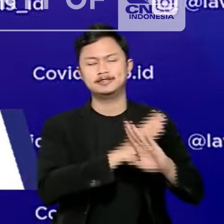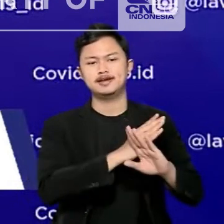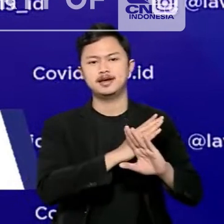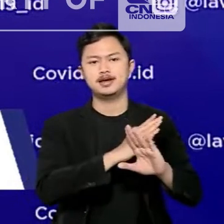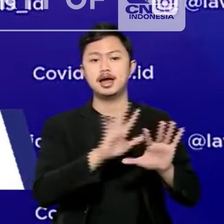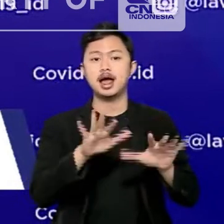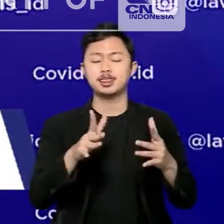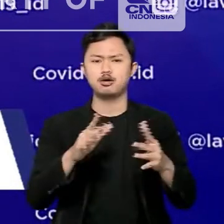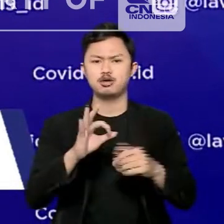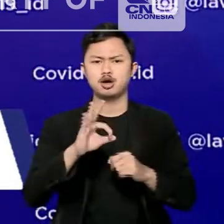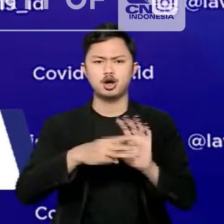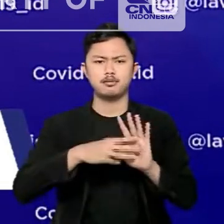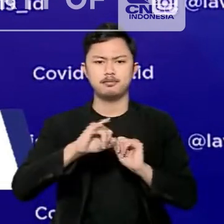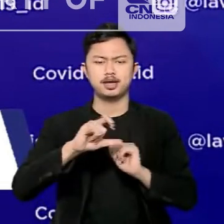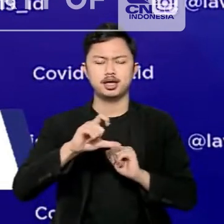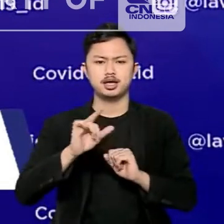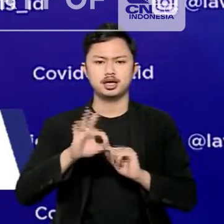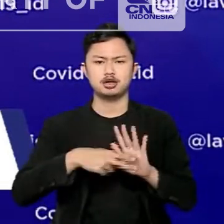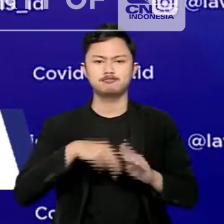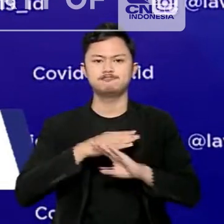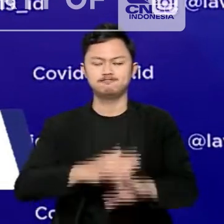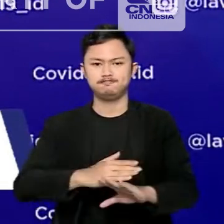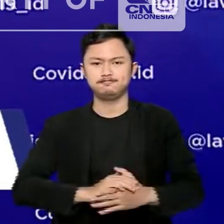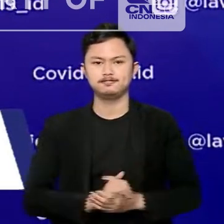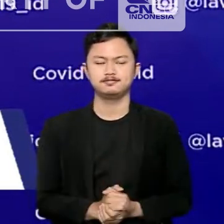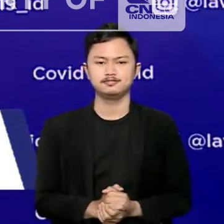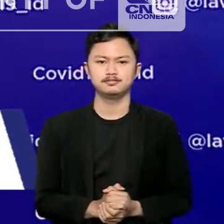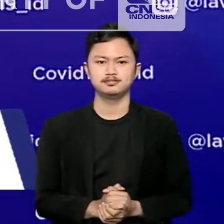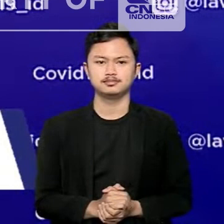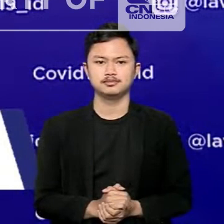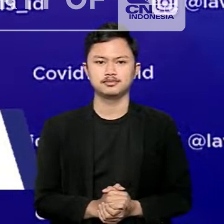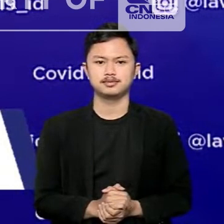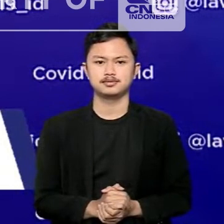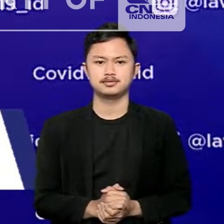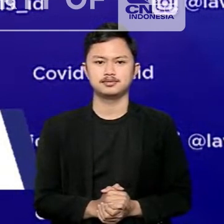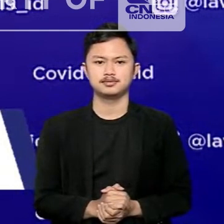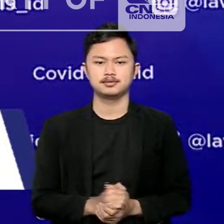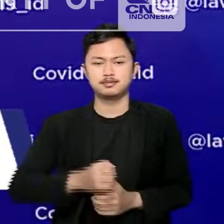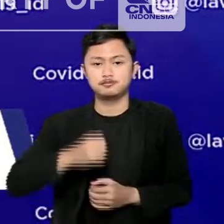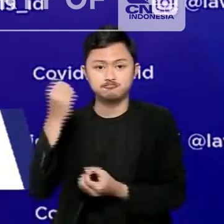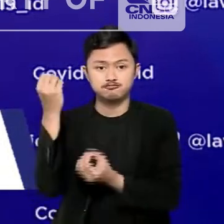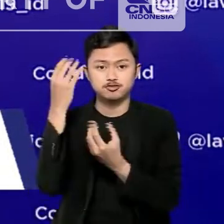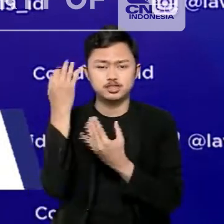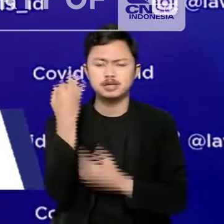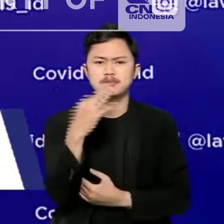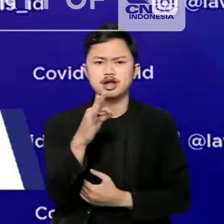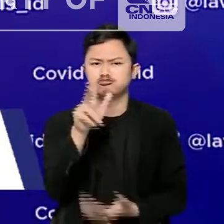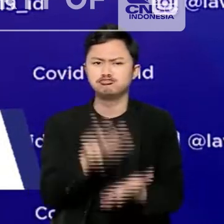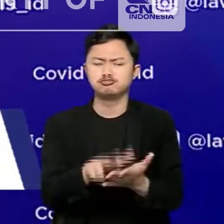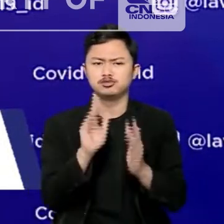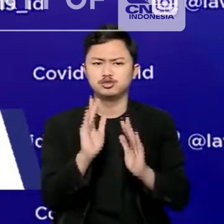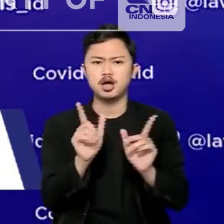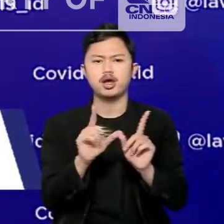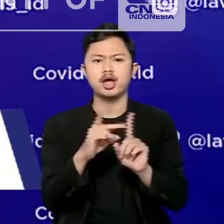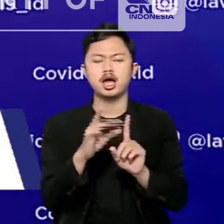meluasnya varian Omikron. Sejak diumumkan sebagai varian yang menjadi perhatian atau varian of concern